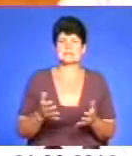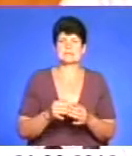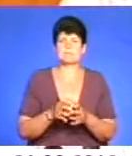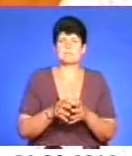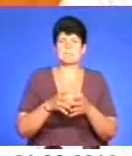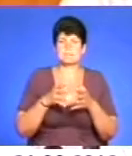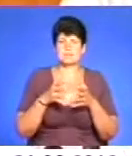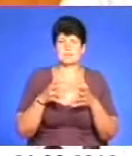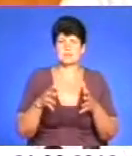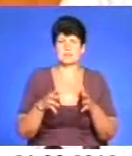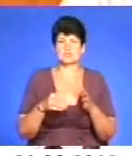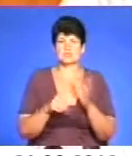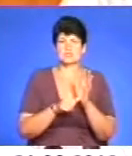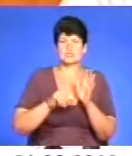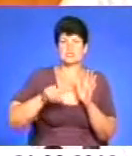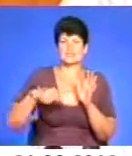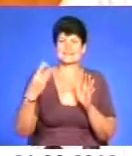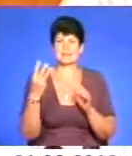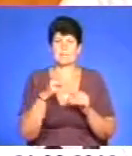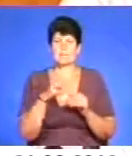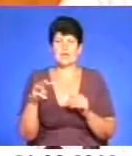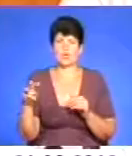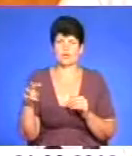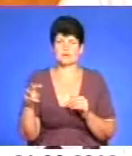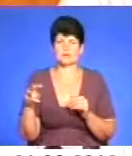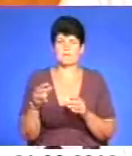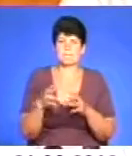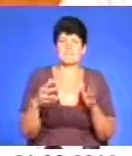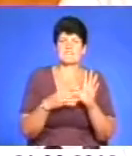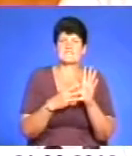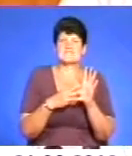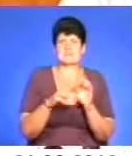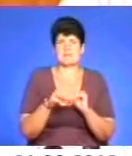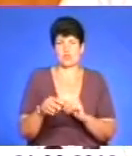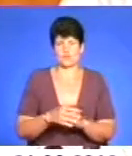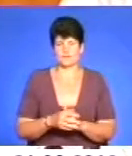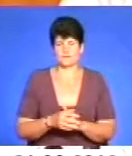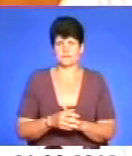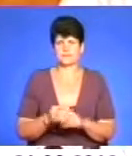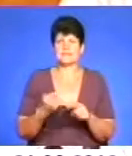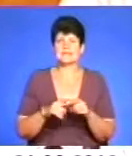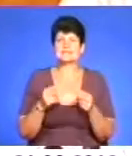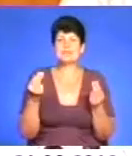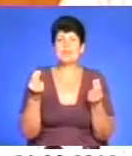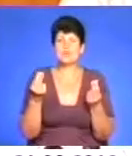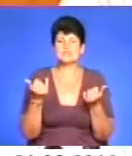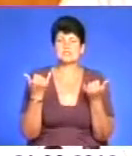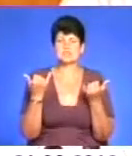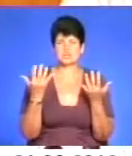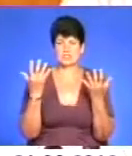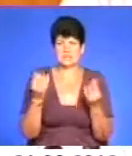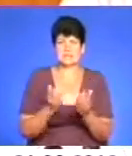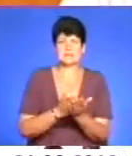6,3 мільйона до більше, як 8 мільйонів. Це кошти, які на сьогоднішній день